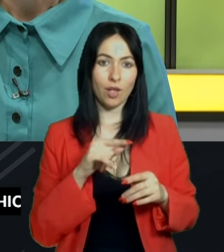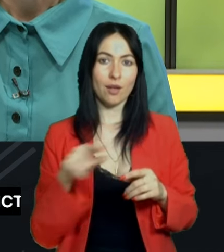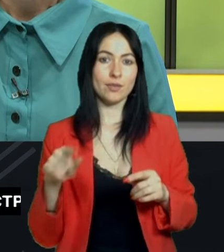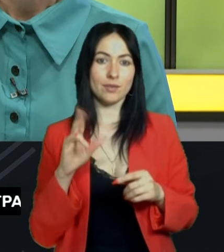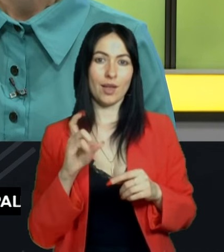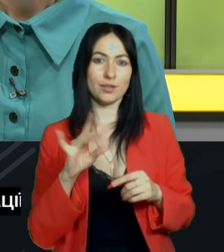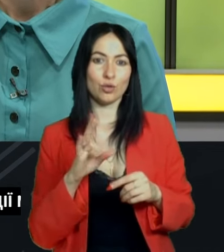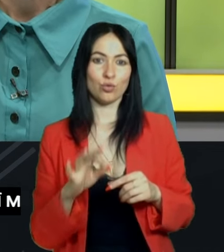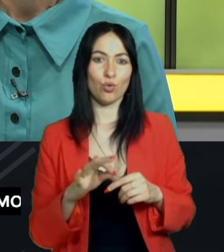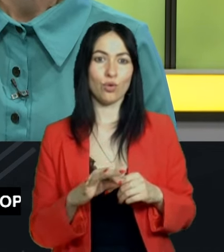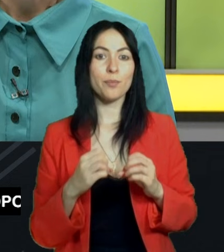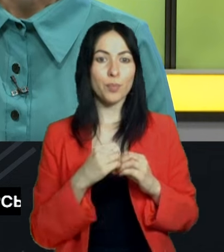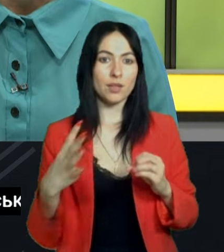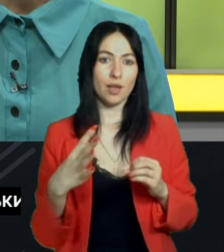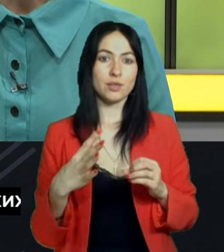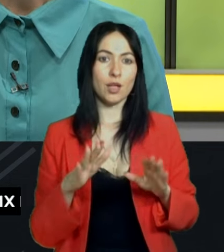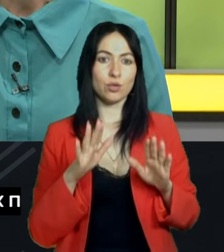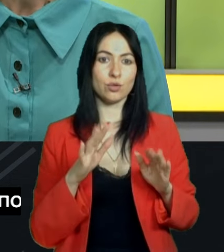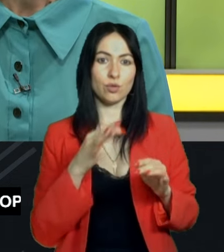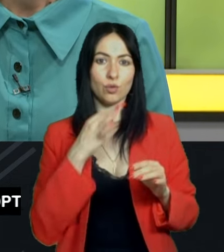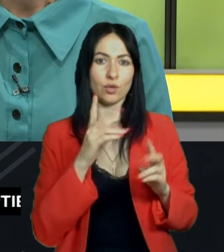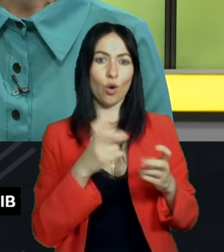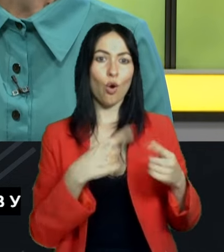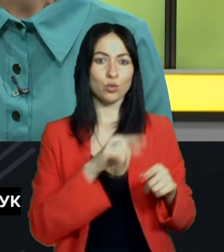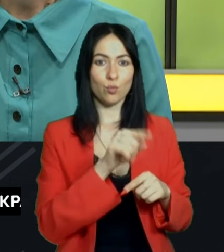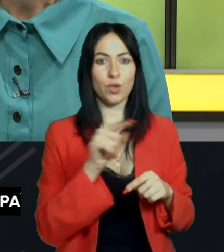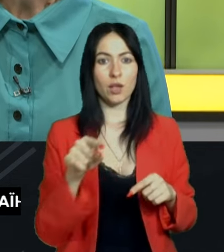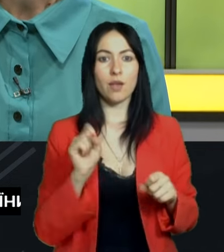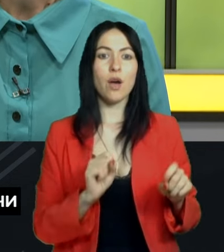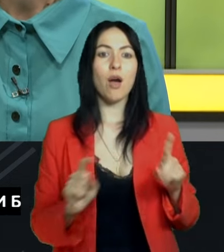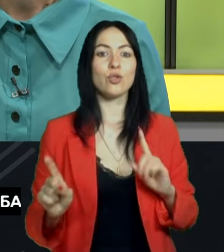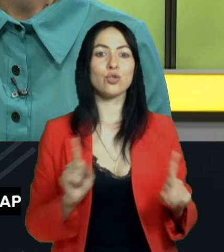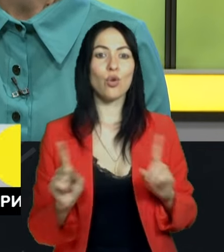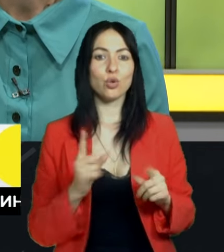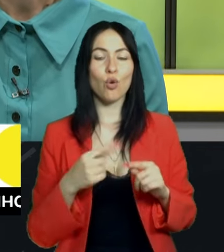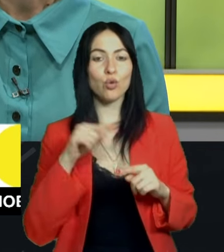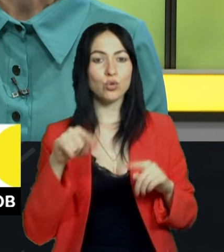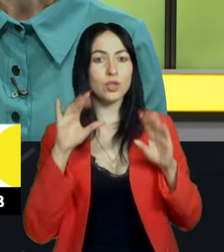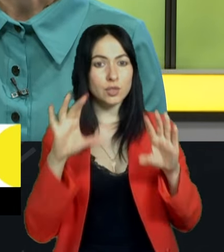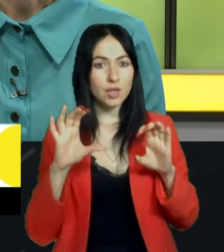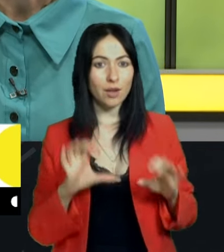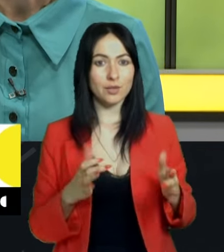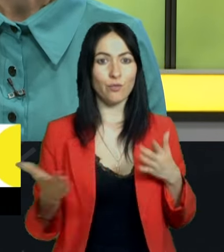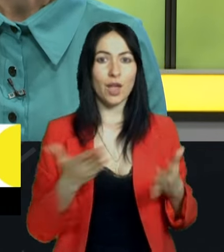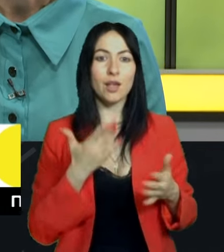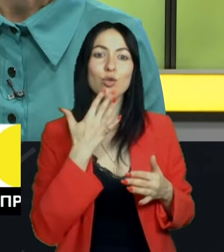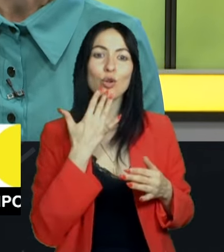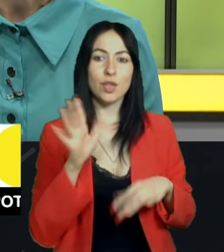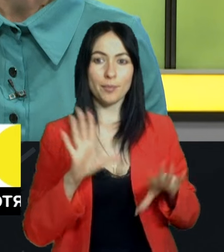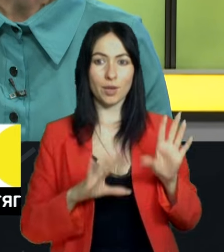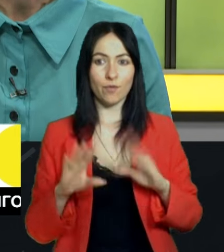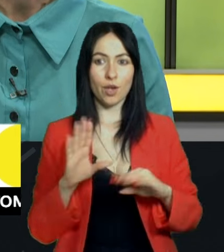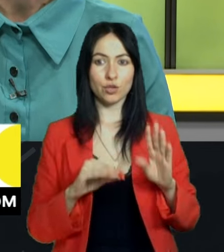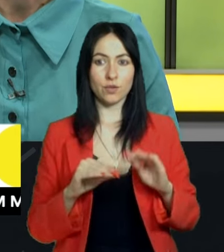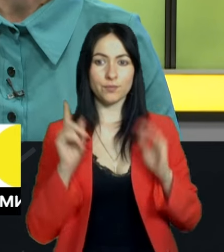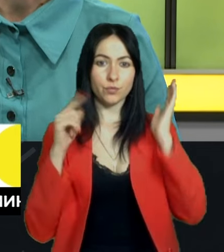15 суб'єктів. А щодо тих сайтів, які іноземними вважаються, тобто неукраїнськими,